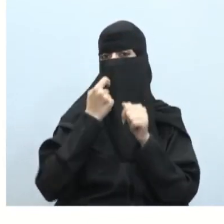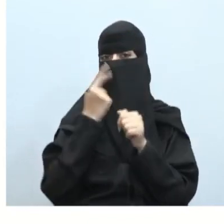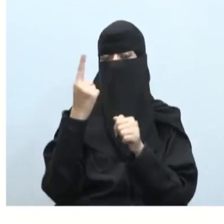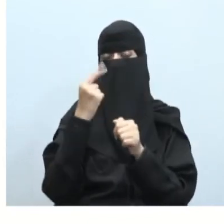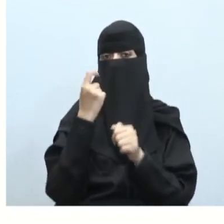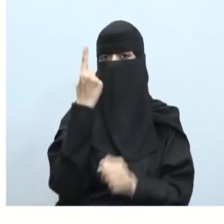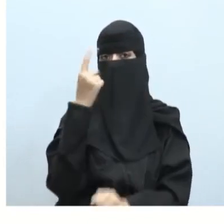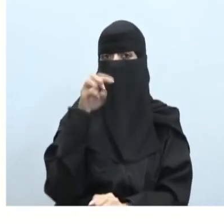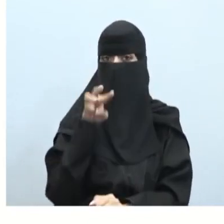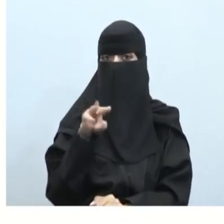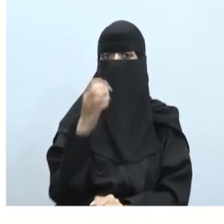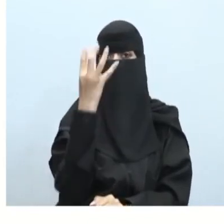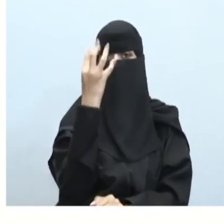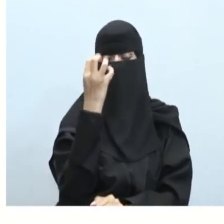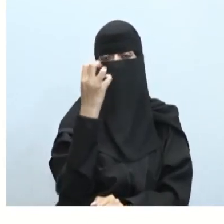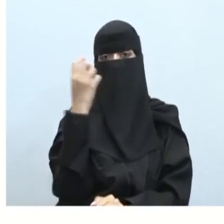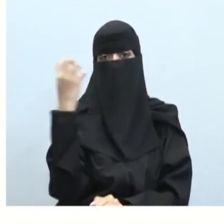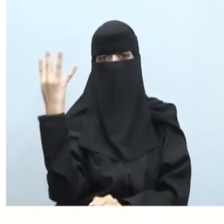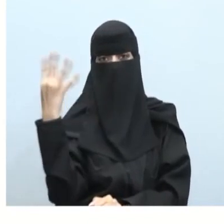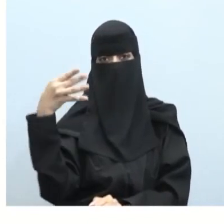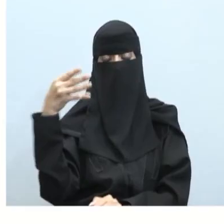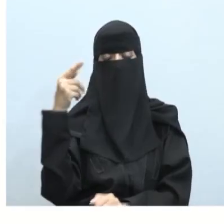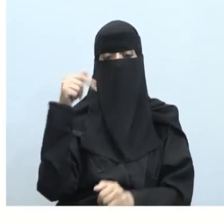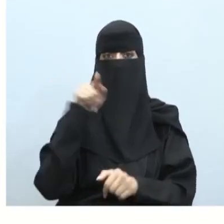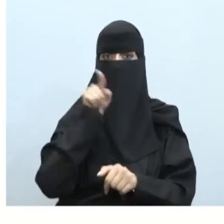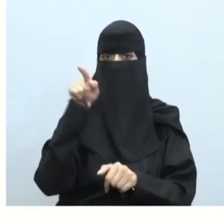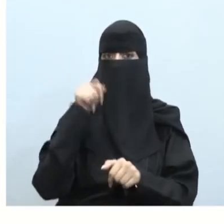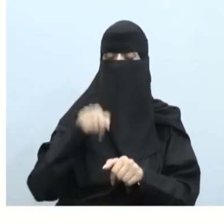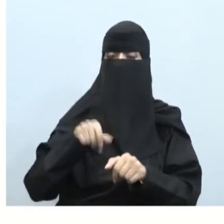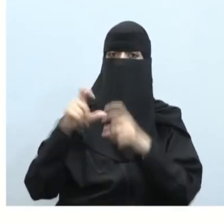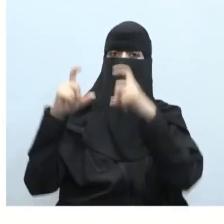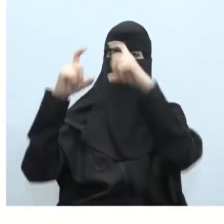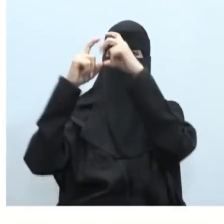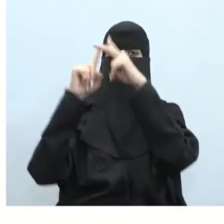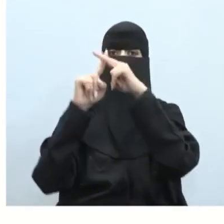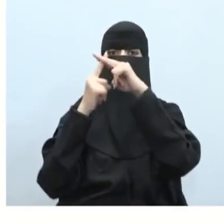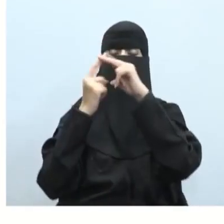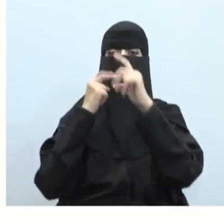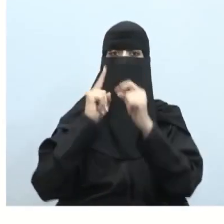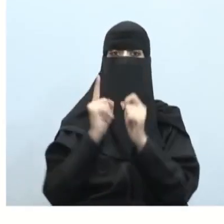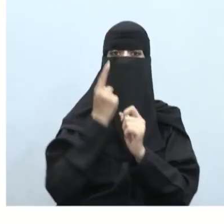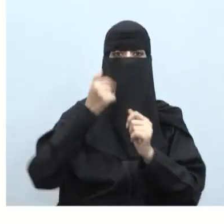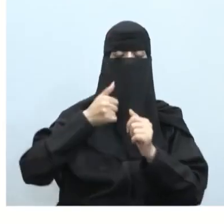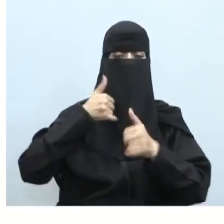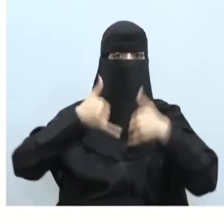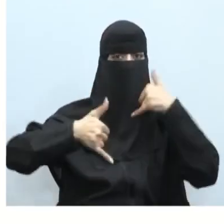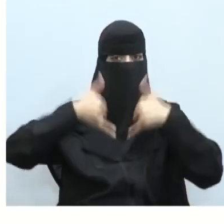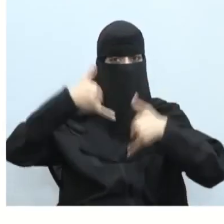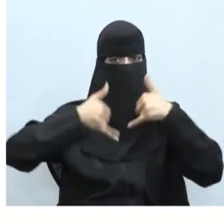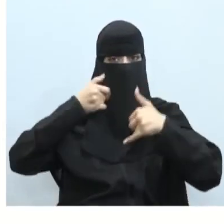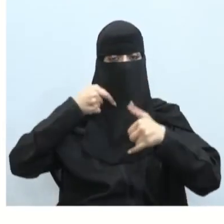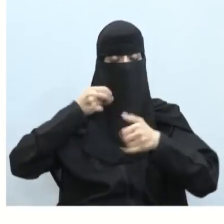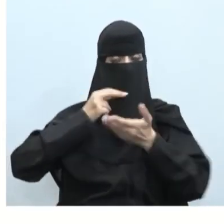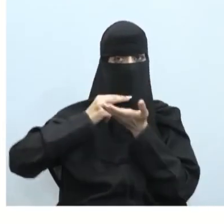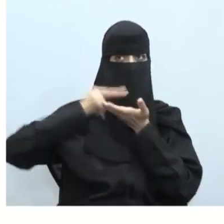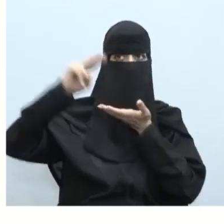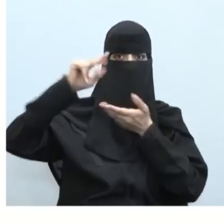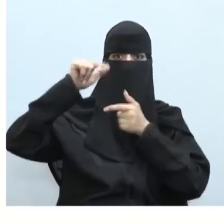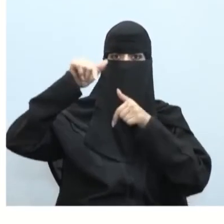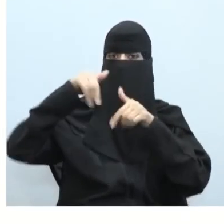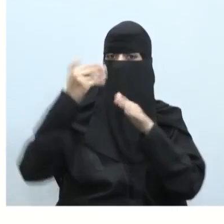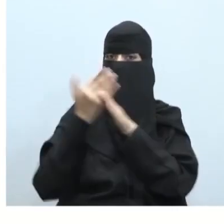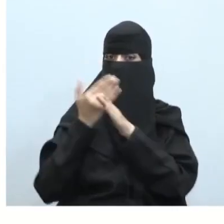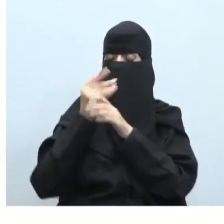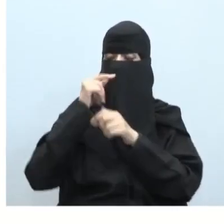1440 وهو القمر الأول للاتصالات حيث أطلق والهدف من ذلك